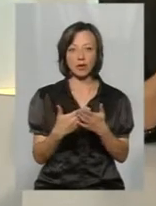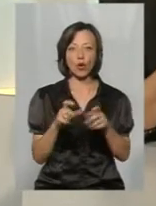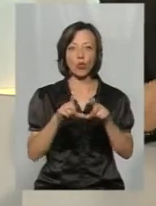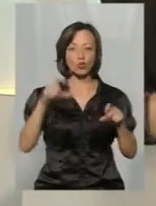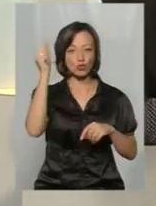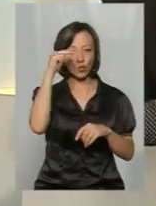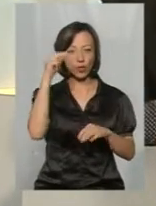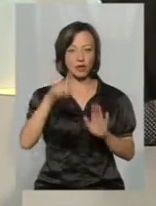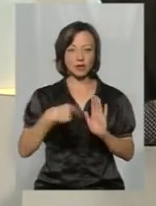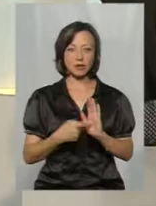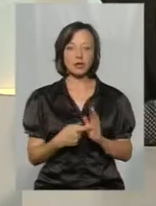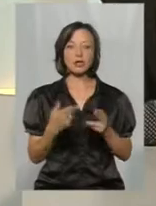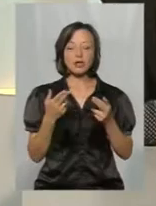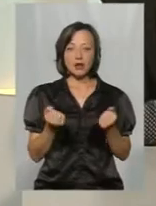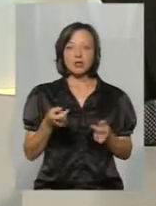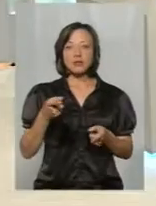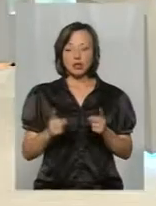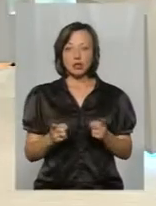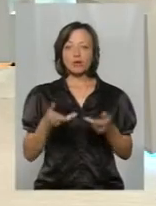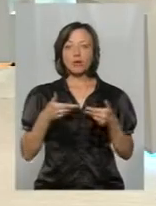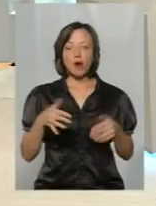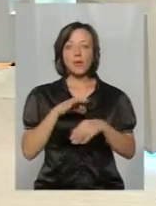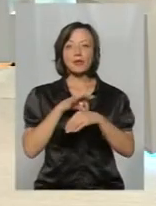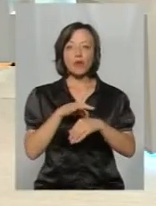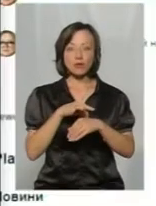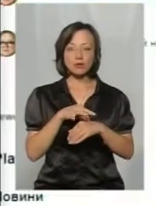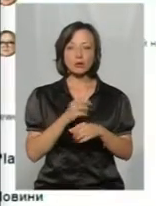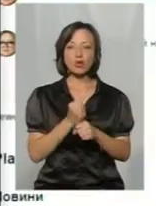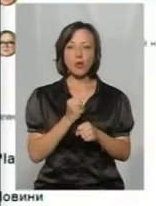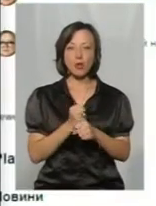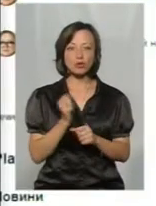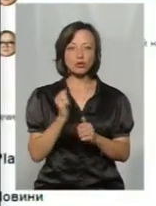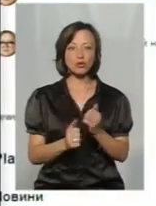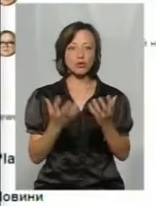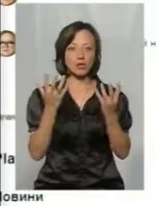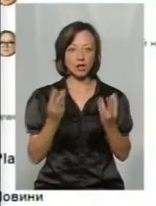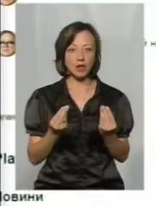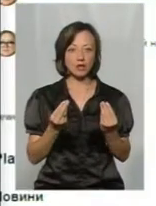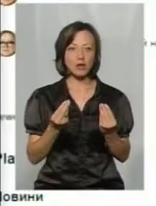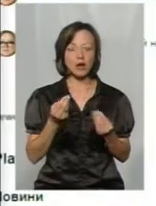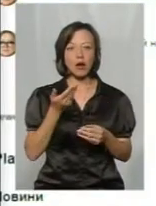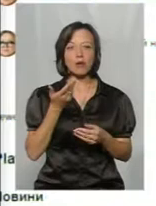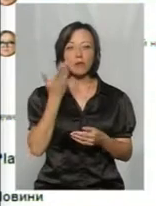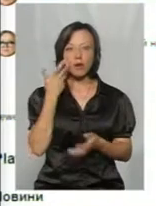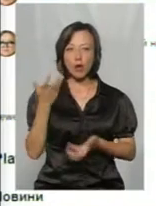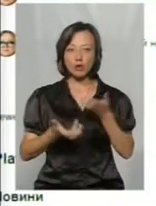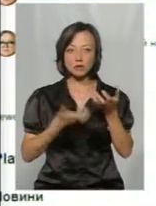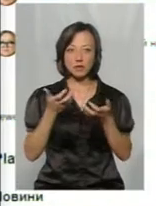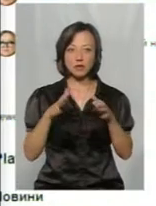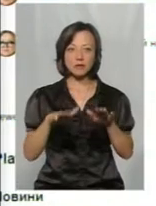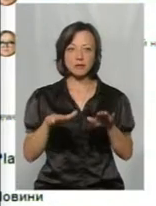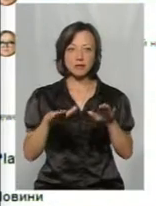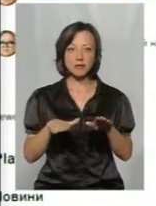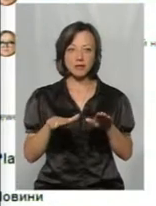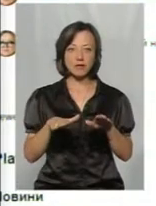школах? Так, звичайно. Ми проводимо роботи щоденно при розмінуванні місцевості з людьми, з діями,